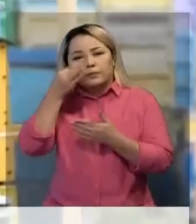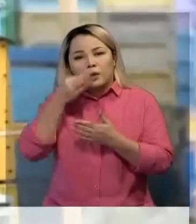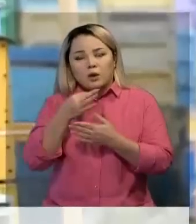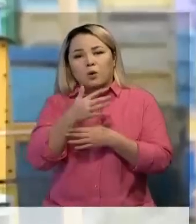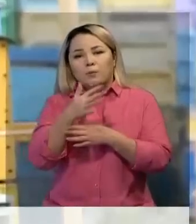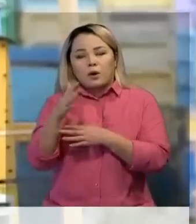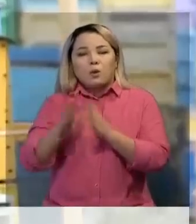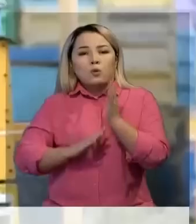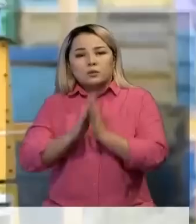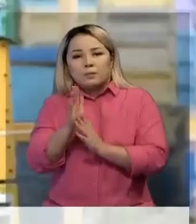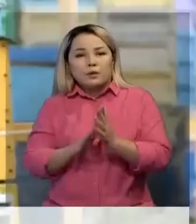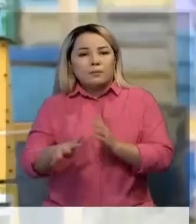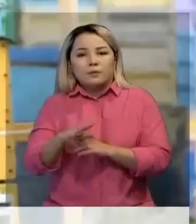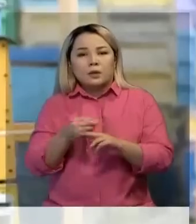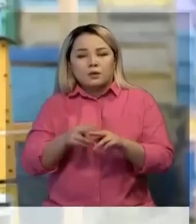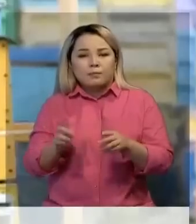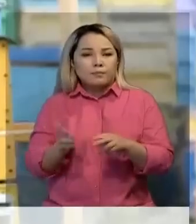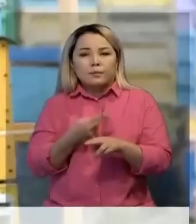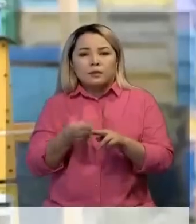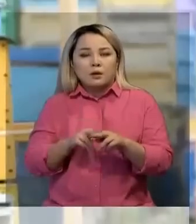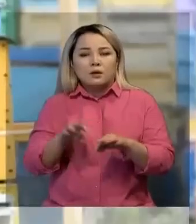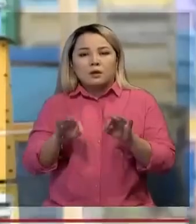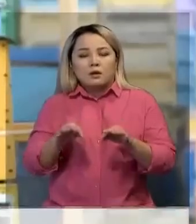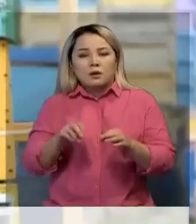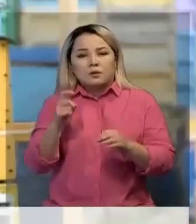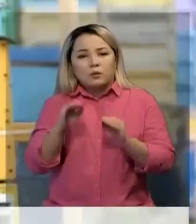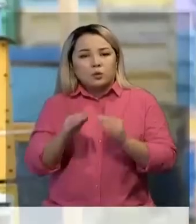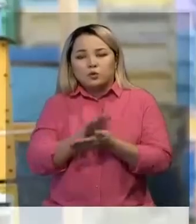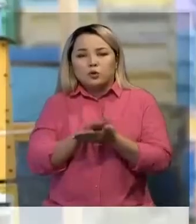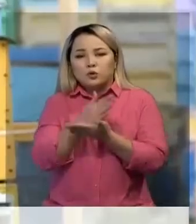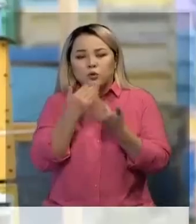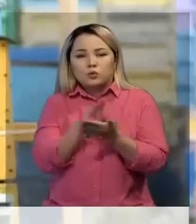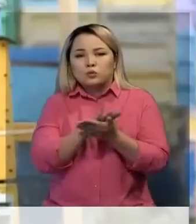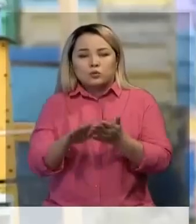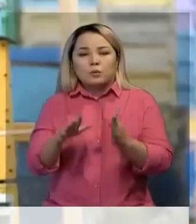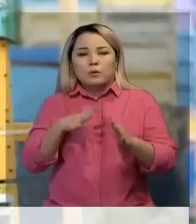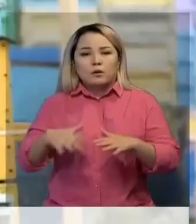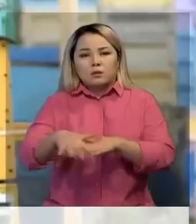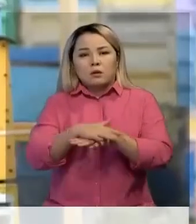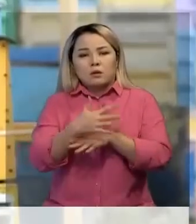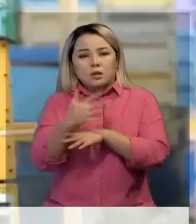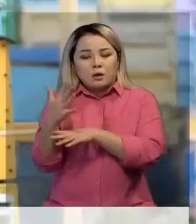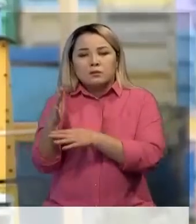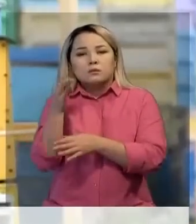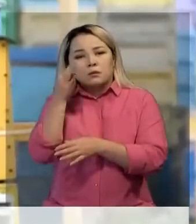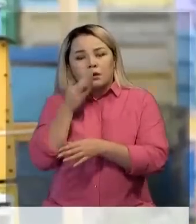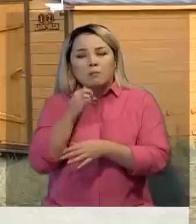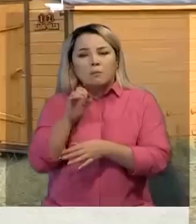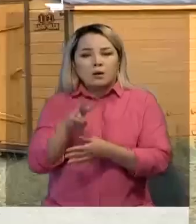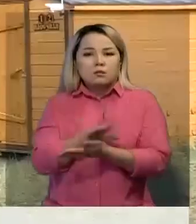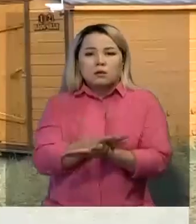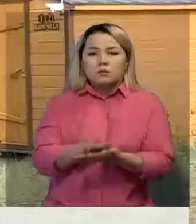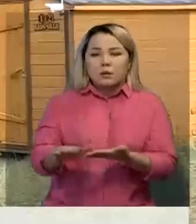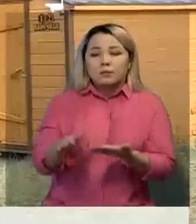өсімдік алабы ешқашан пестицит, гербициттермен өңдергенеміз. Арнайы буферлі аймақ, сондықтан балымыз табиғи таза.